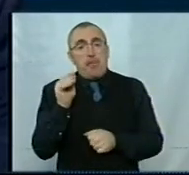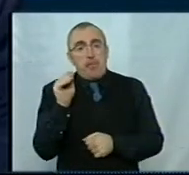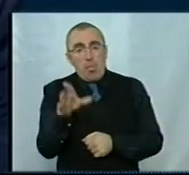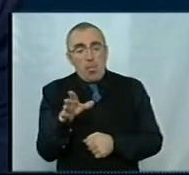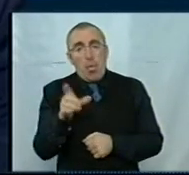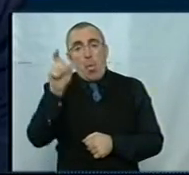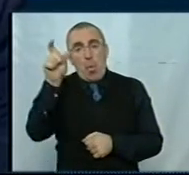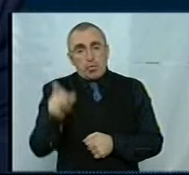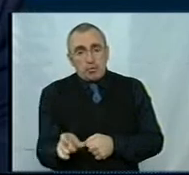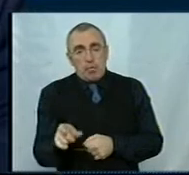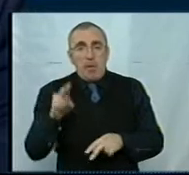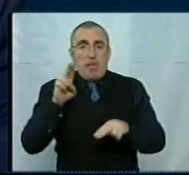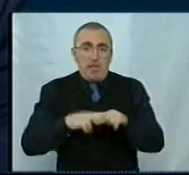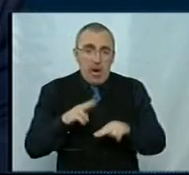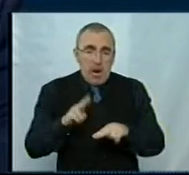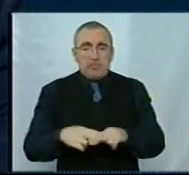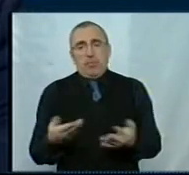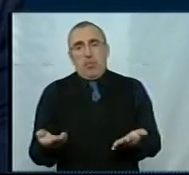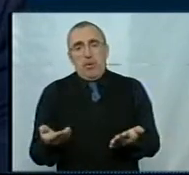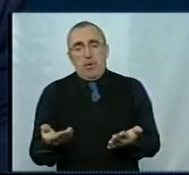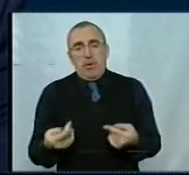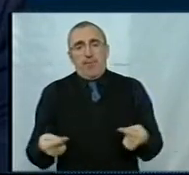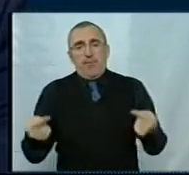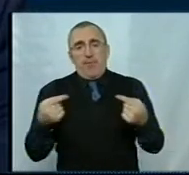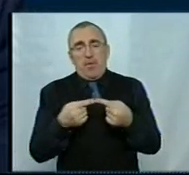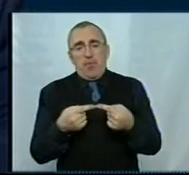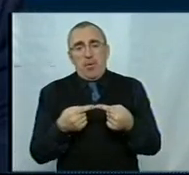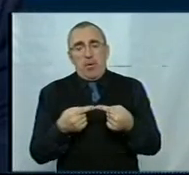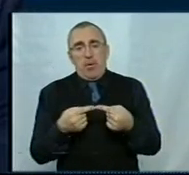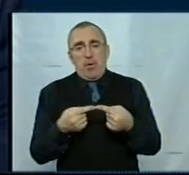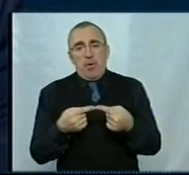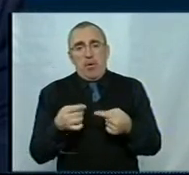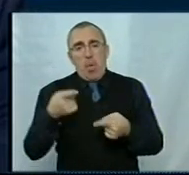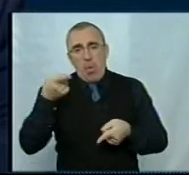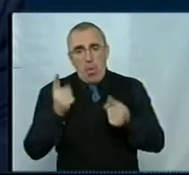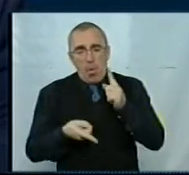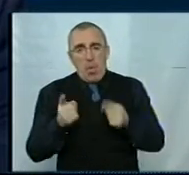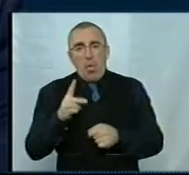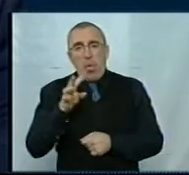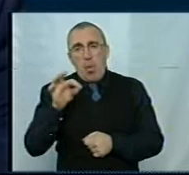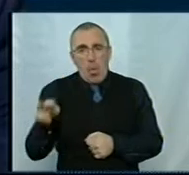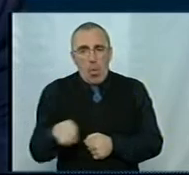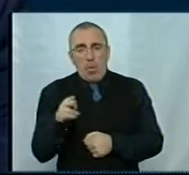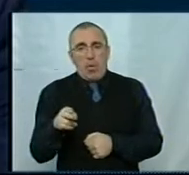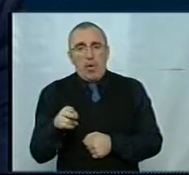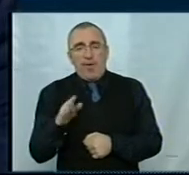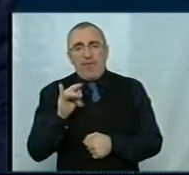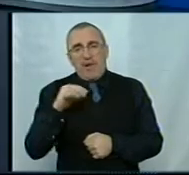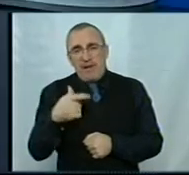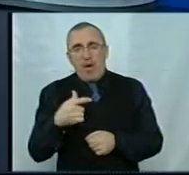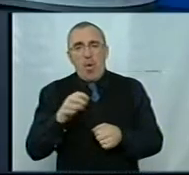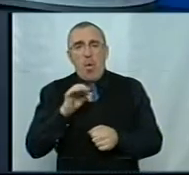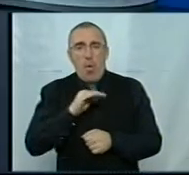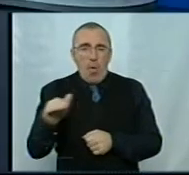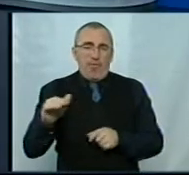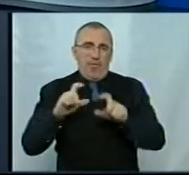особи, це паспорт-паспорт, відповідно оригінал ідентифікаційного коду і витяг офіційних документів